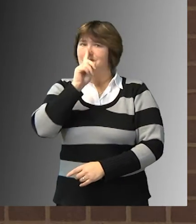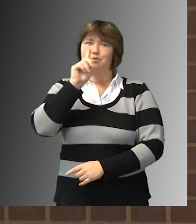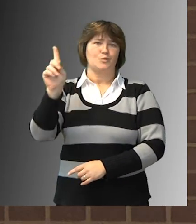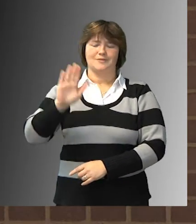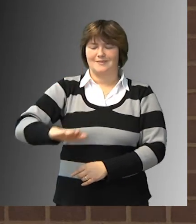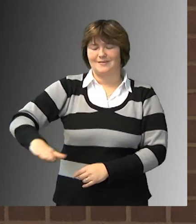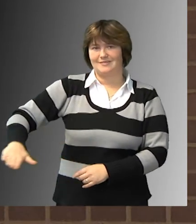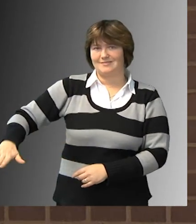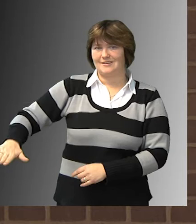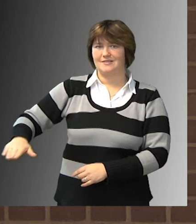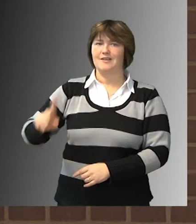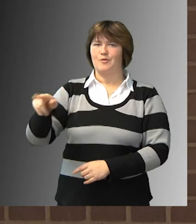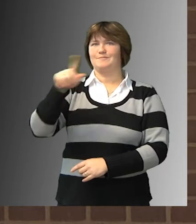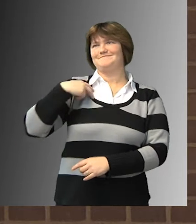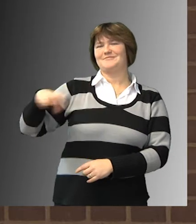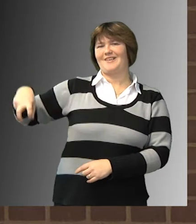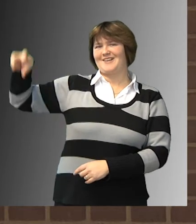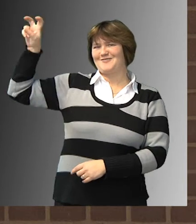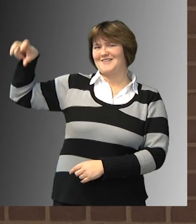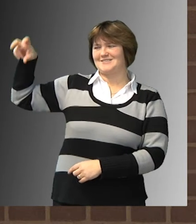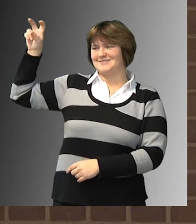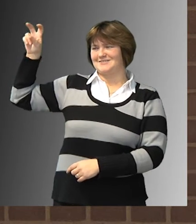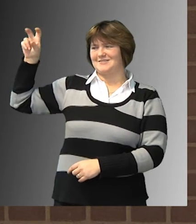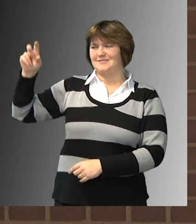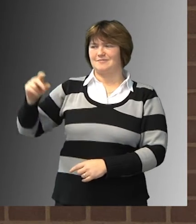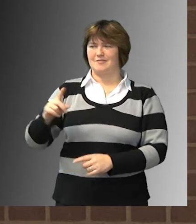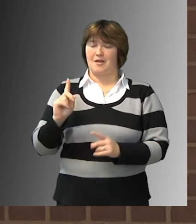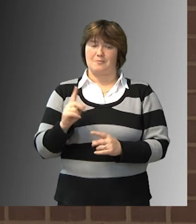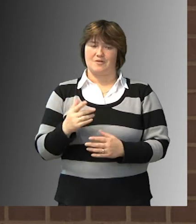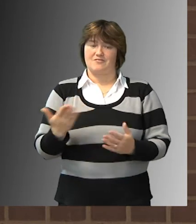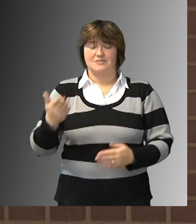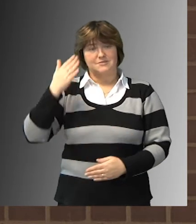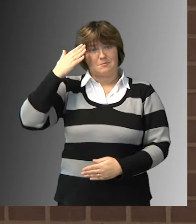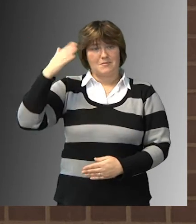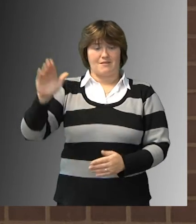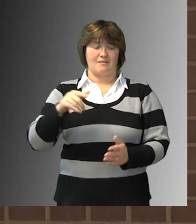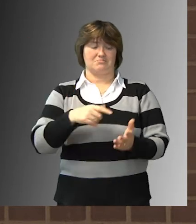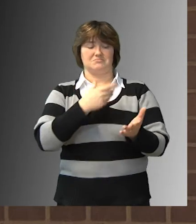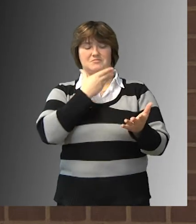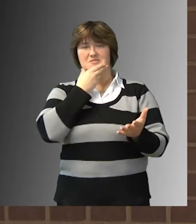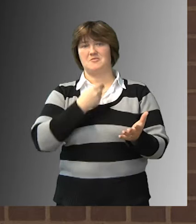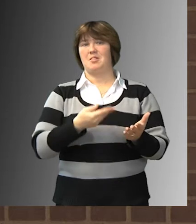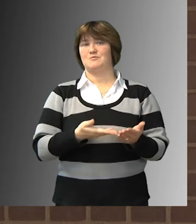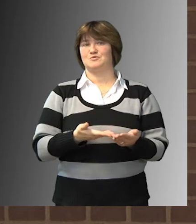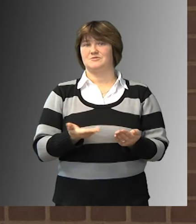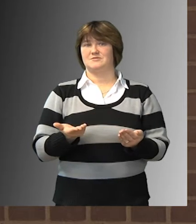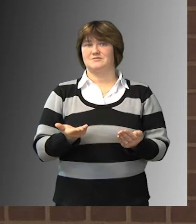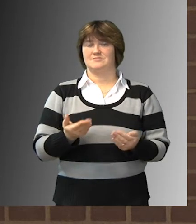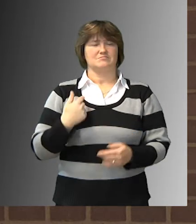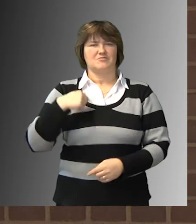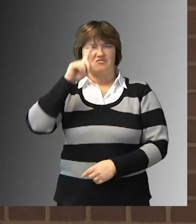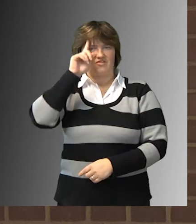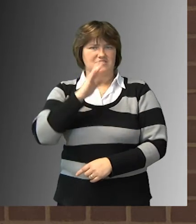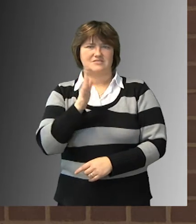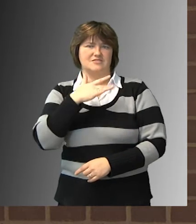sondern auch bei uns Erwachsenen. Aber was macht ihn so bekannt und beliebt? Wir wissen nicht viel,